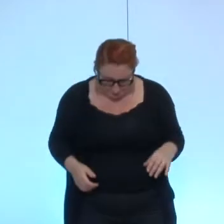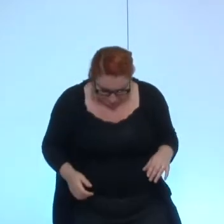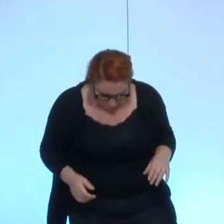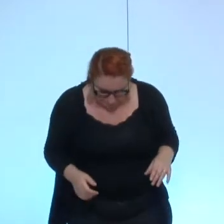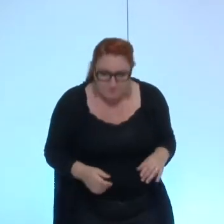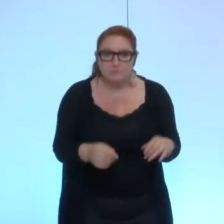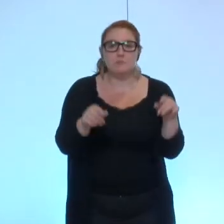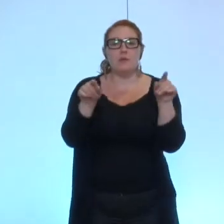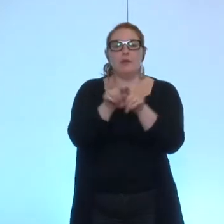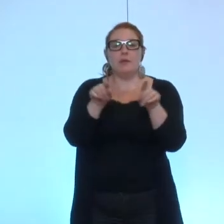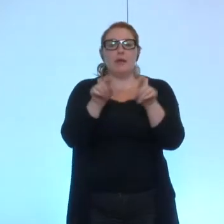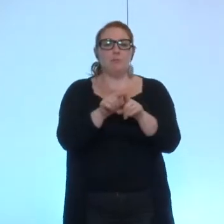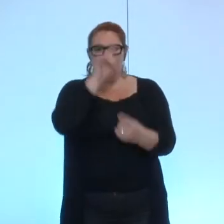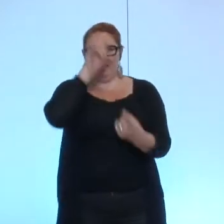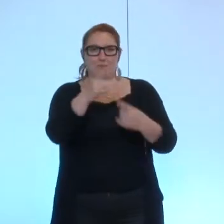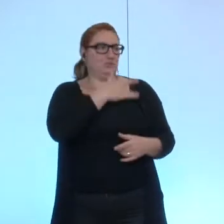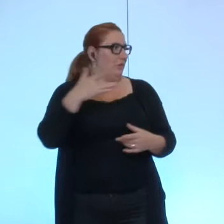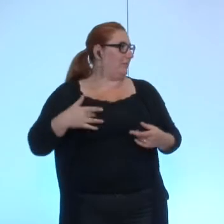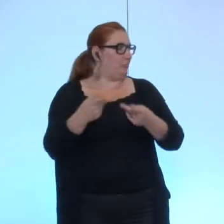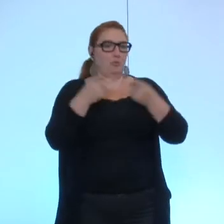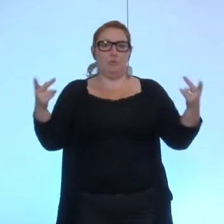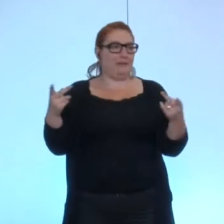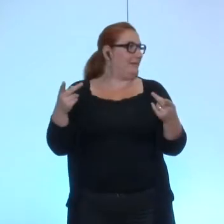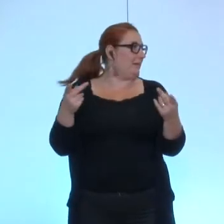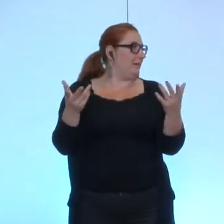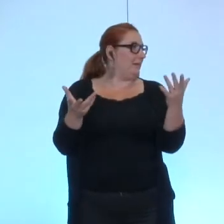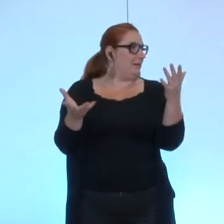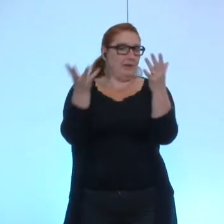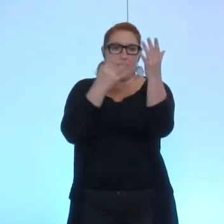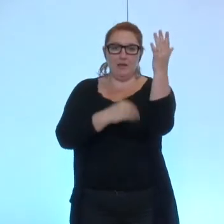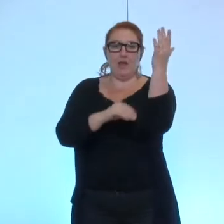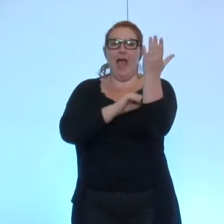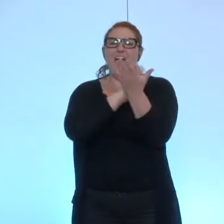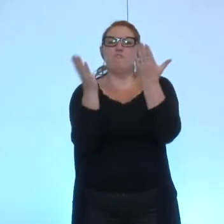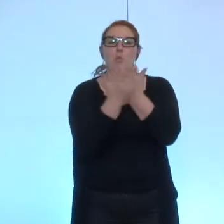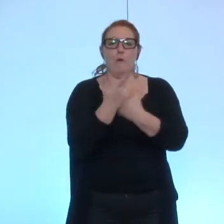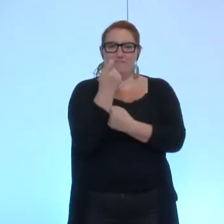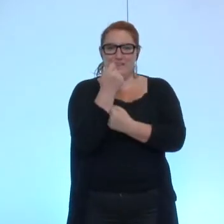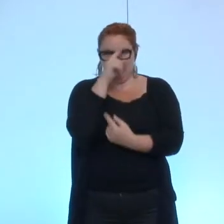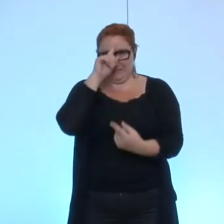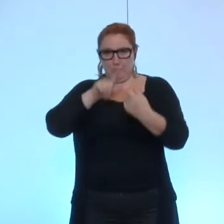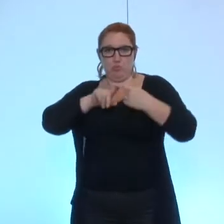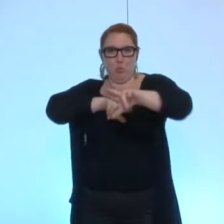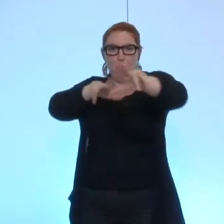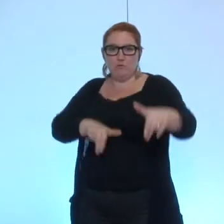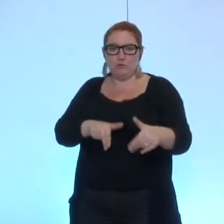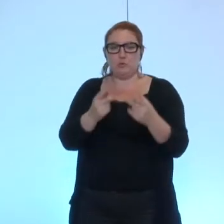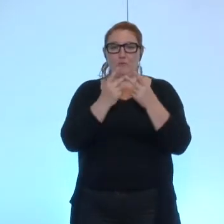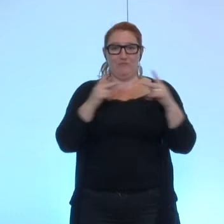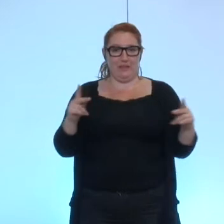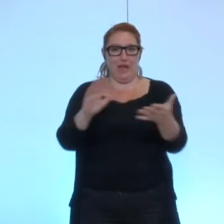également sur la santé publique un avenant financier à la convention entre la ville et l'association Solidarité